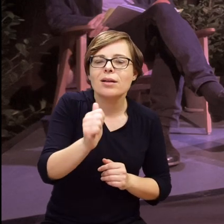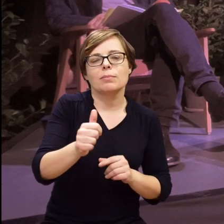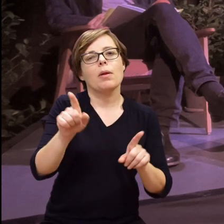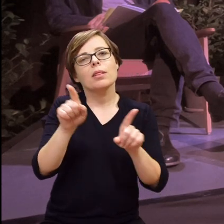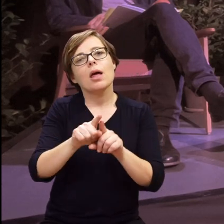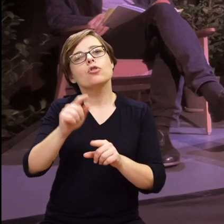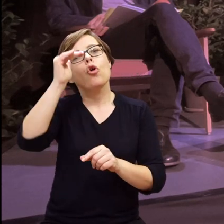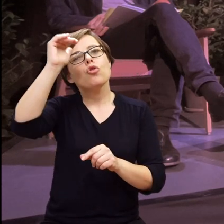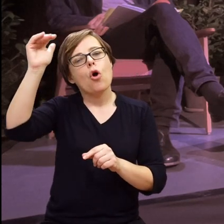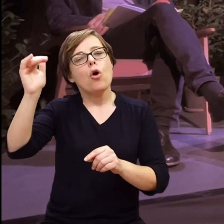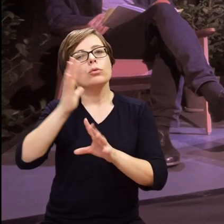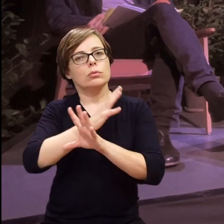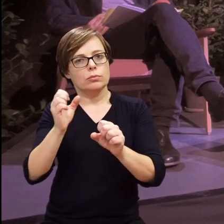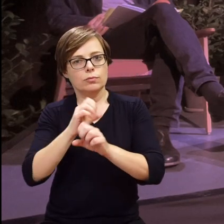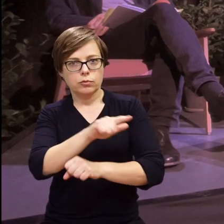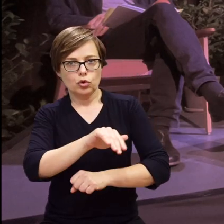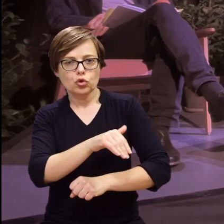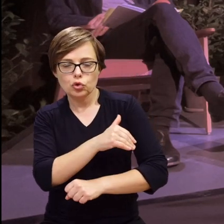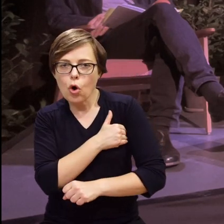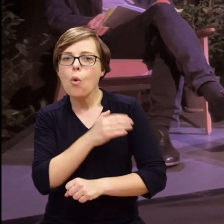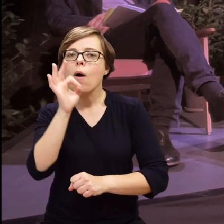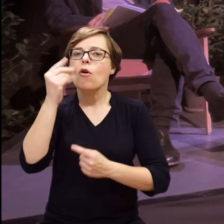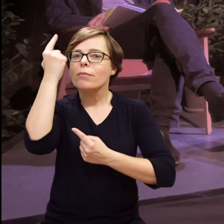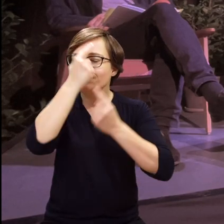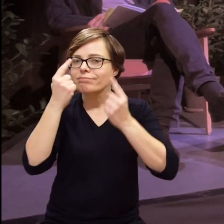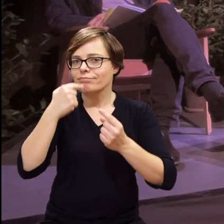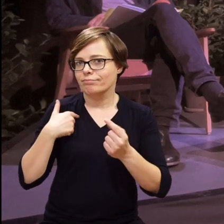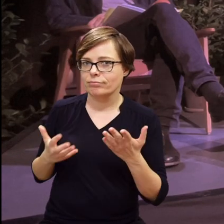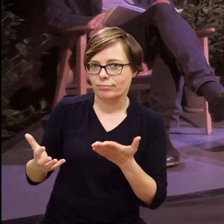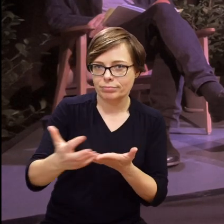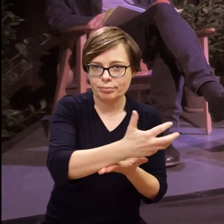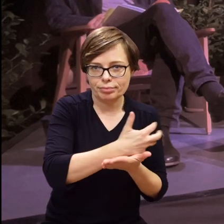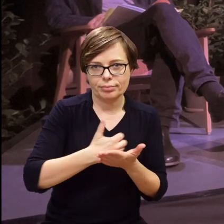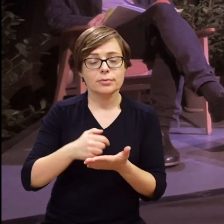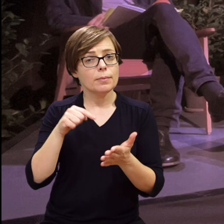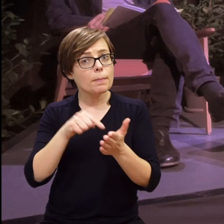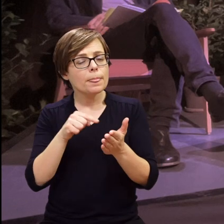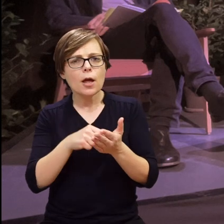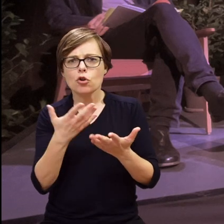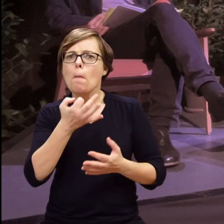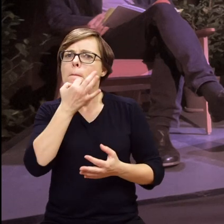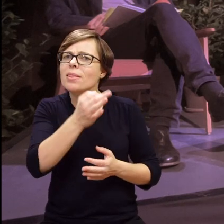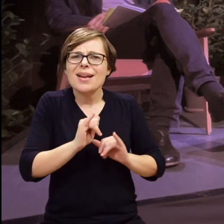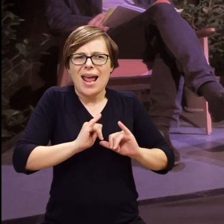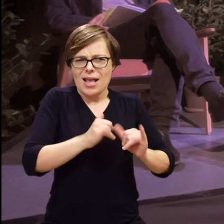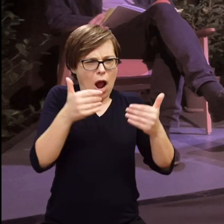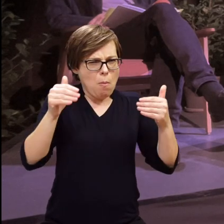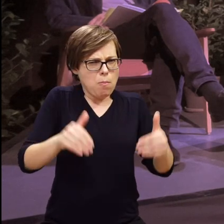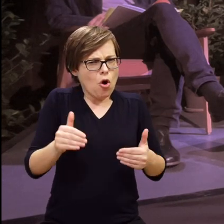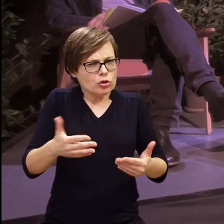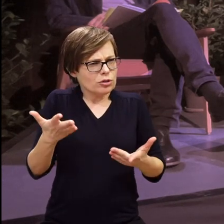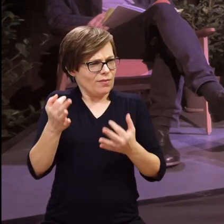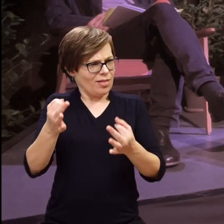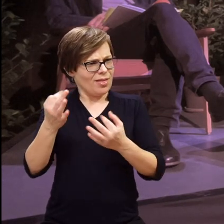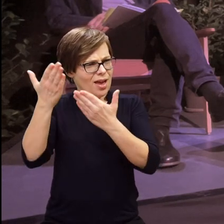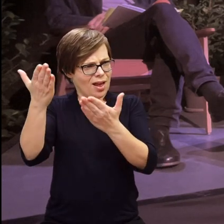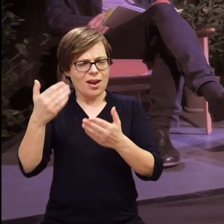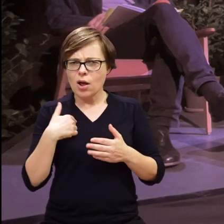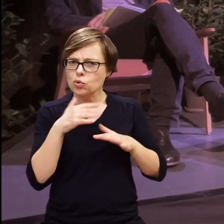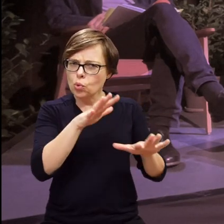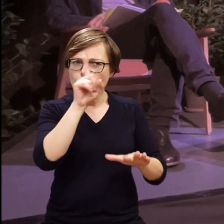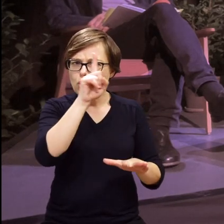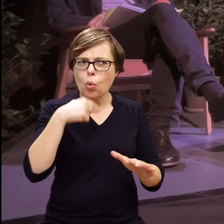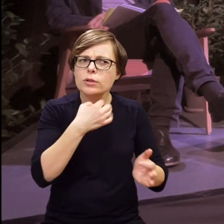ekspertów i dorosłych już dziś absolwentów tych szkół i to pytanie właśnie, jak to możliwe zadawałam wielu osobom w